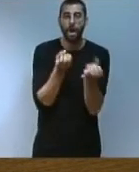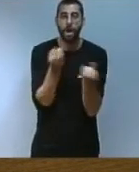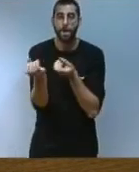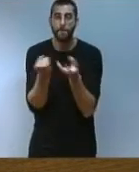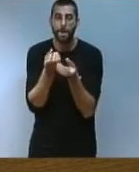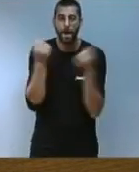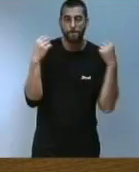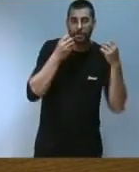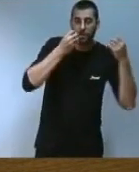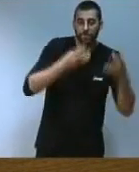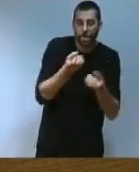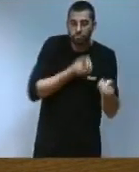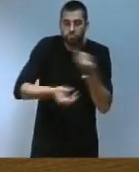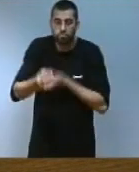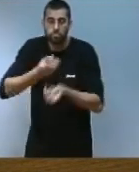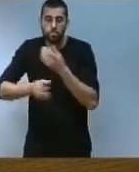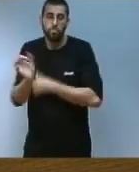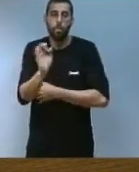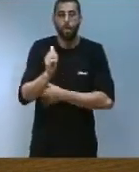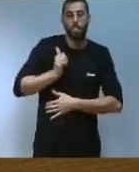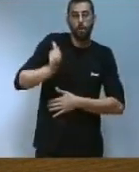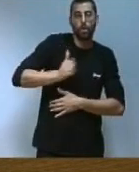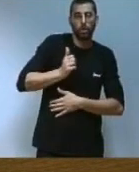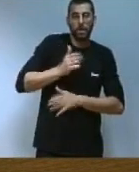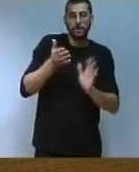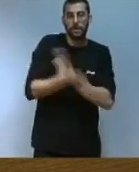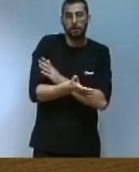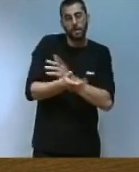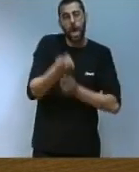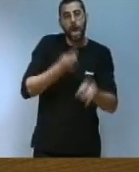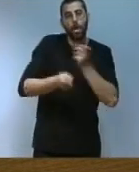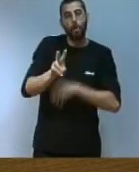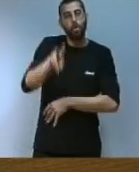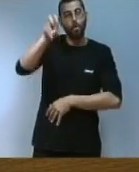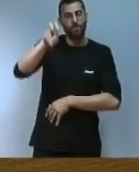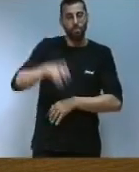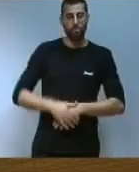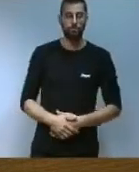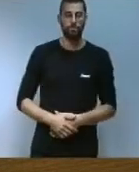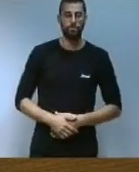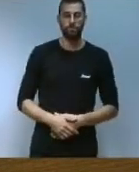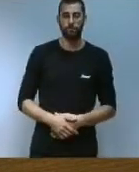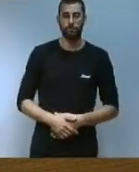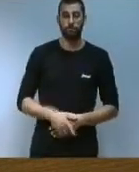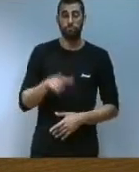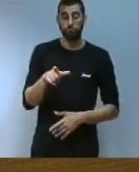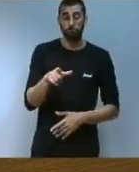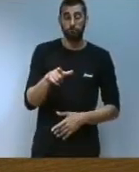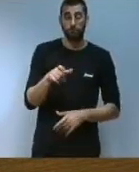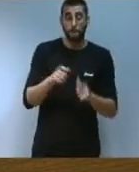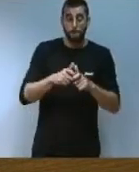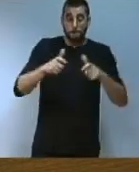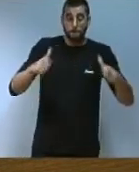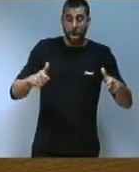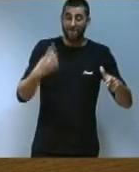bones pràctiques aportant noves oportunitats de negoci disruptives per a créixer cal innovar i per a